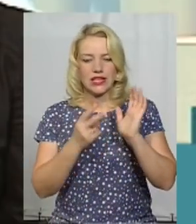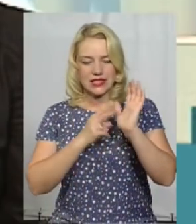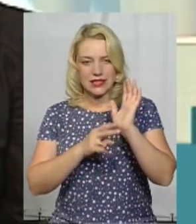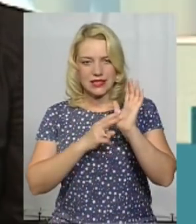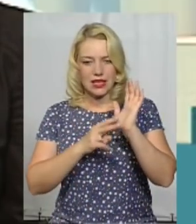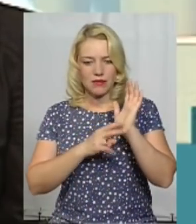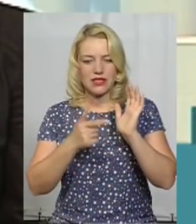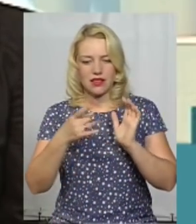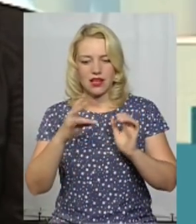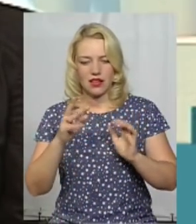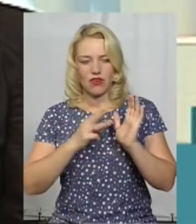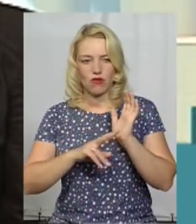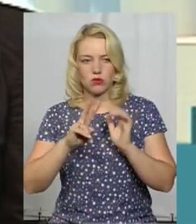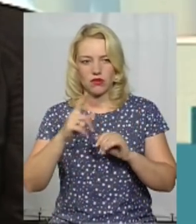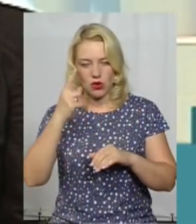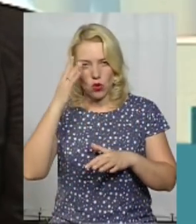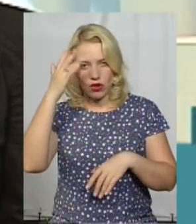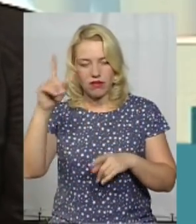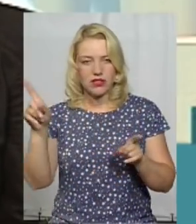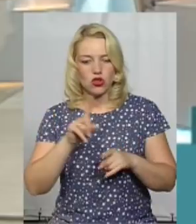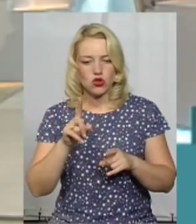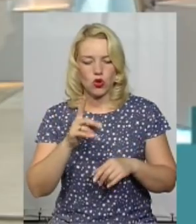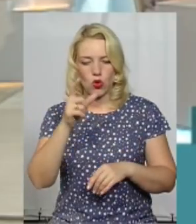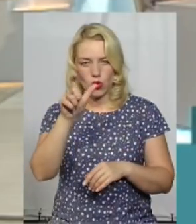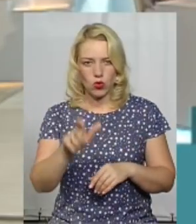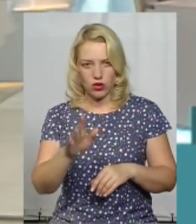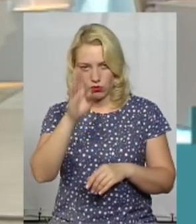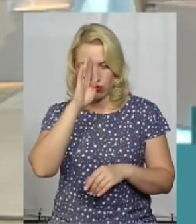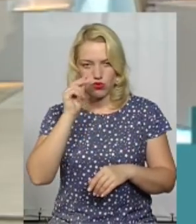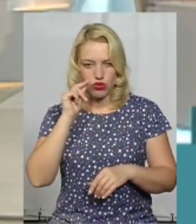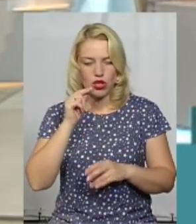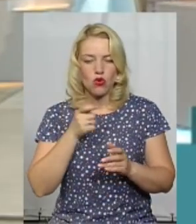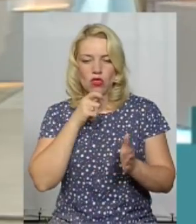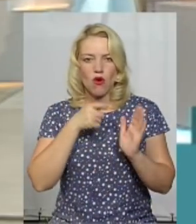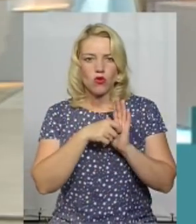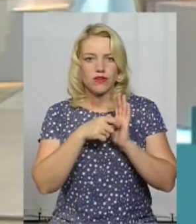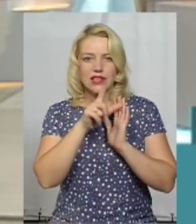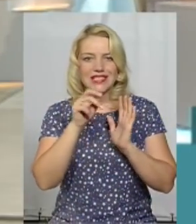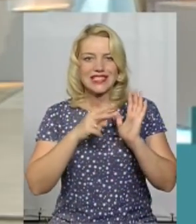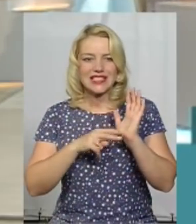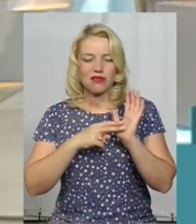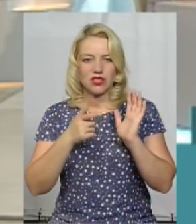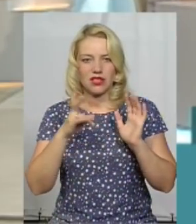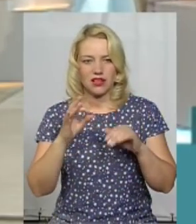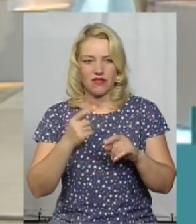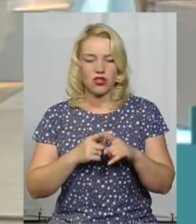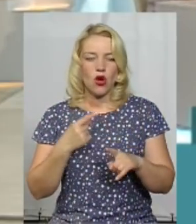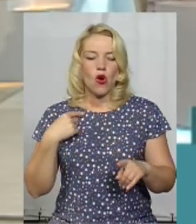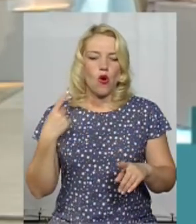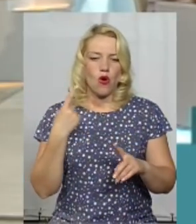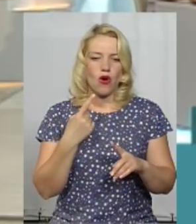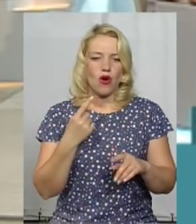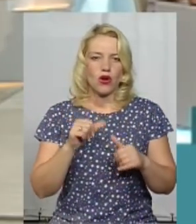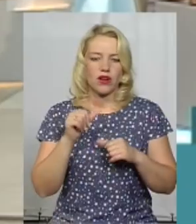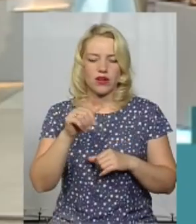копійки. Уявляєте, нагодувати чоловіка за добу за 70 гривень? У нас стоять, крім води, столи додаткового